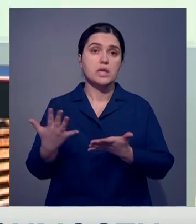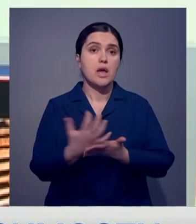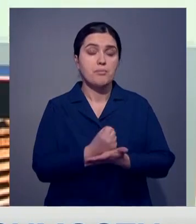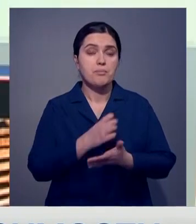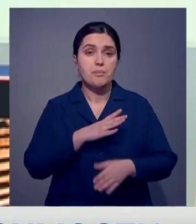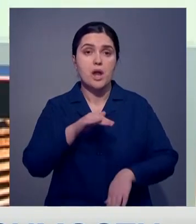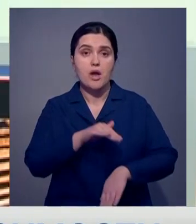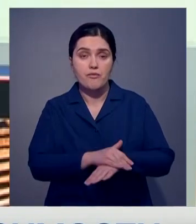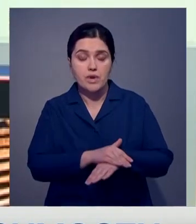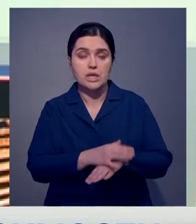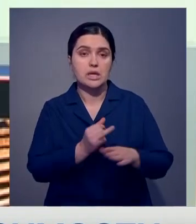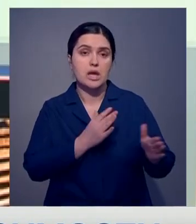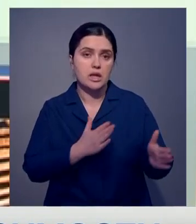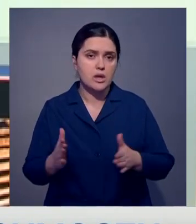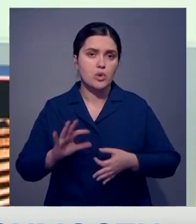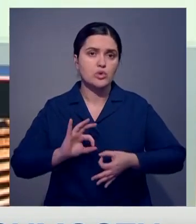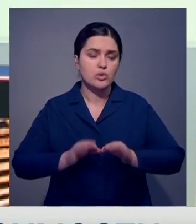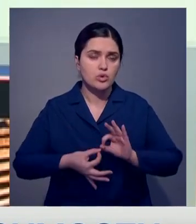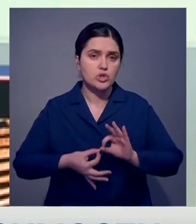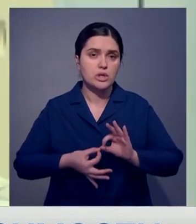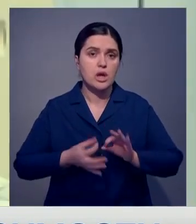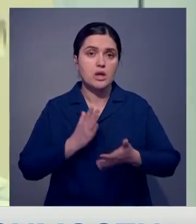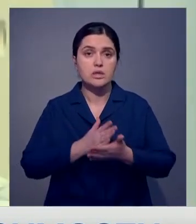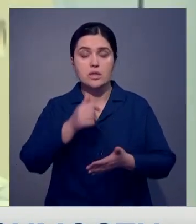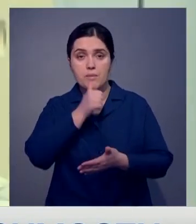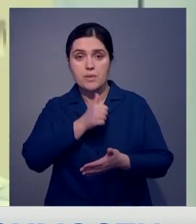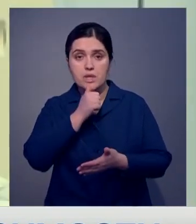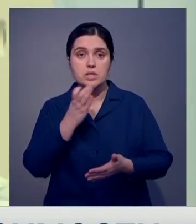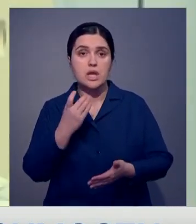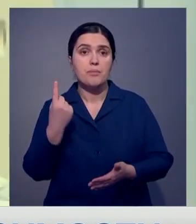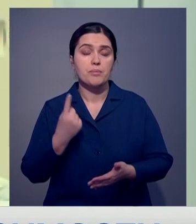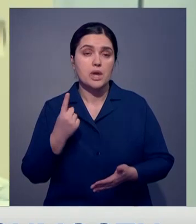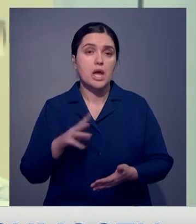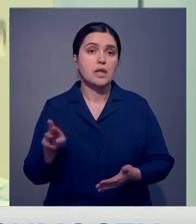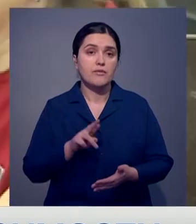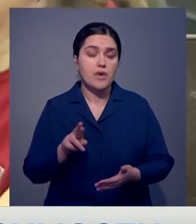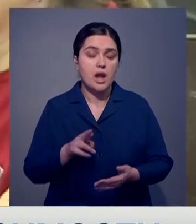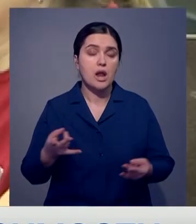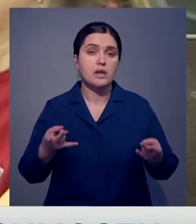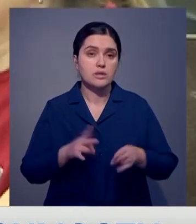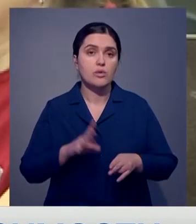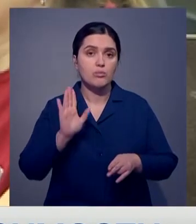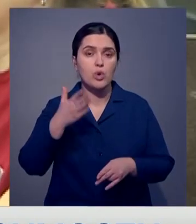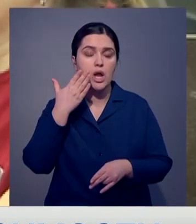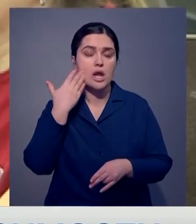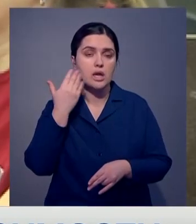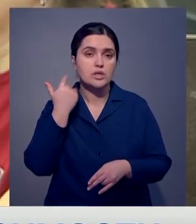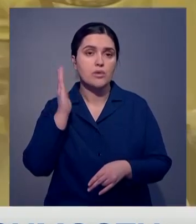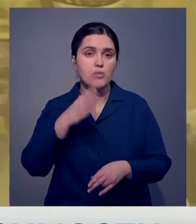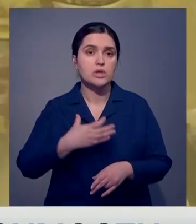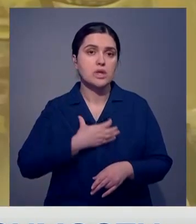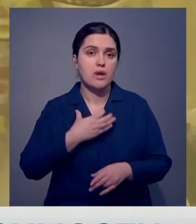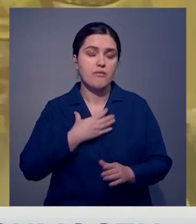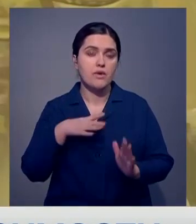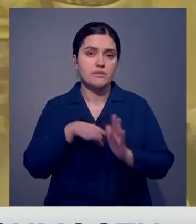выявлены и отлажены сложные моменты ОСМС. Так что с 1 января остальным регионам страны будет уже легче внедрять страхование.